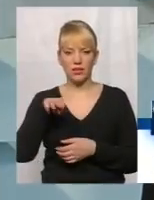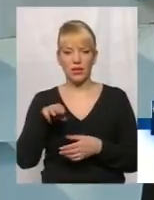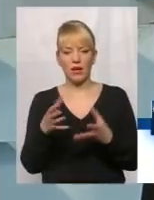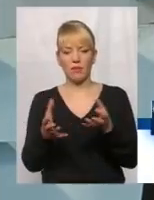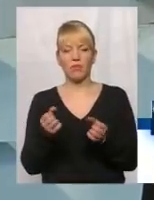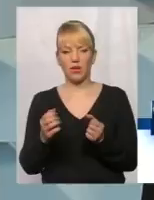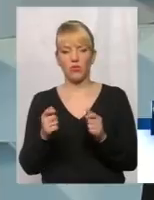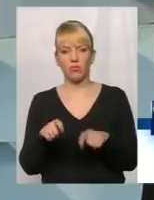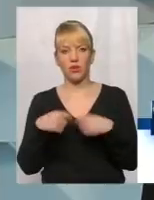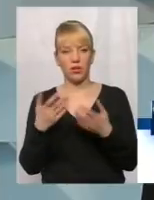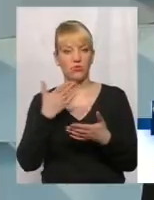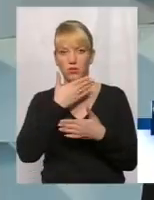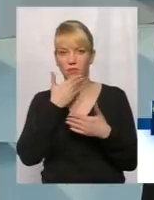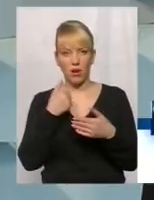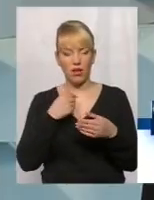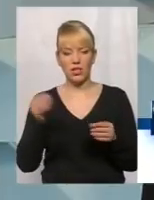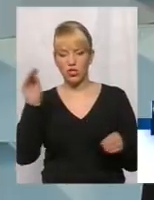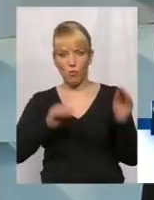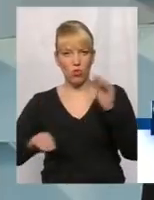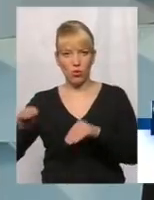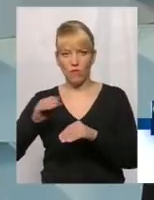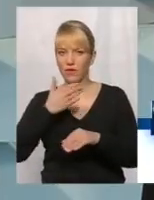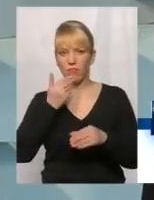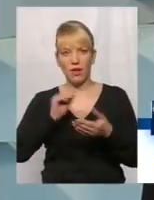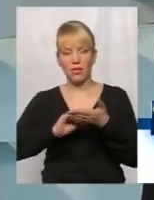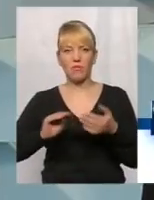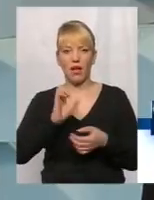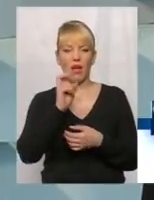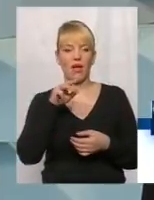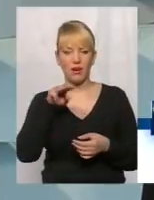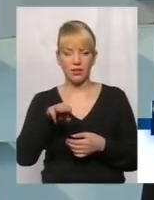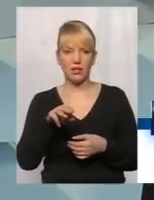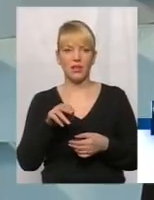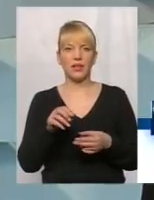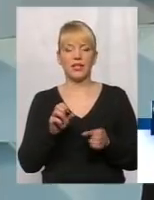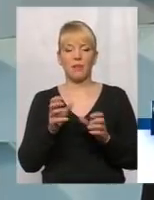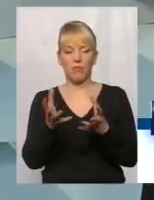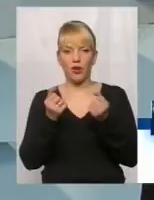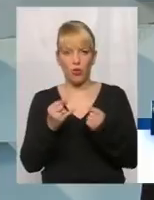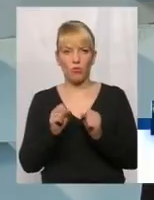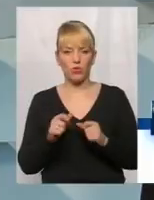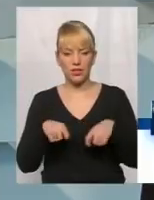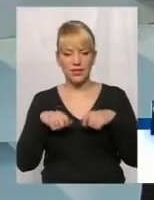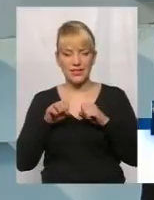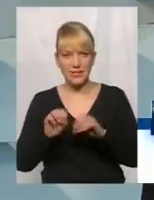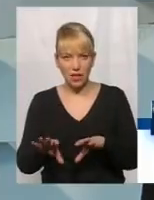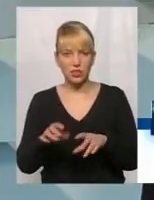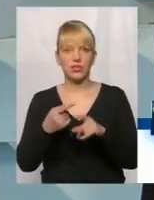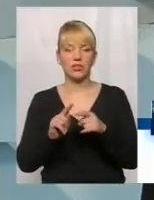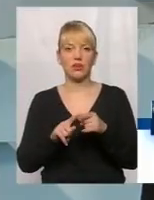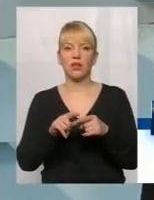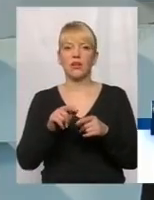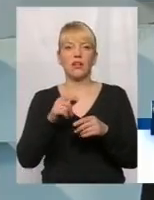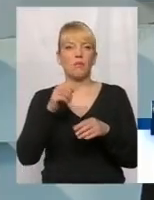змонтовано і не підписано акти прийому-передачі, підприємство фактично на ньому не мало права робити. Тому що, якби підприємство самостійно